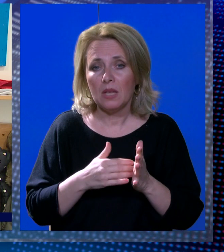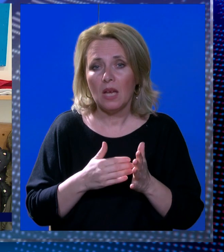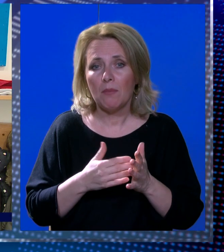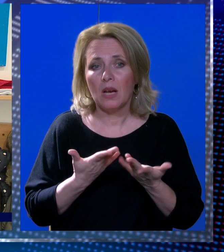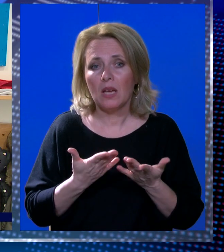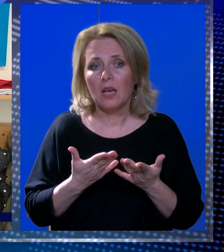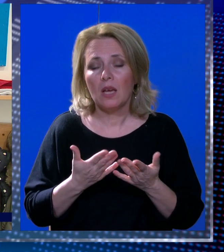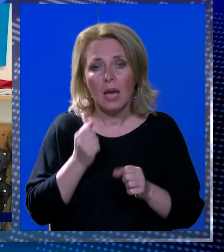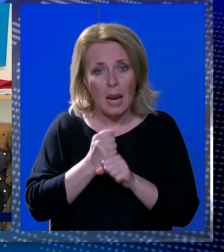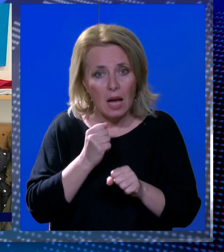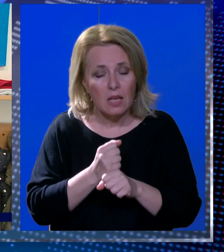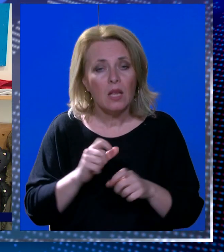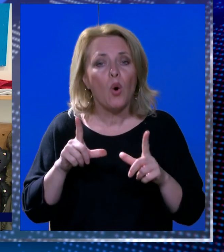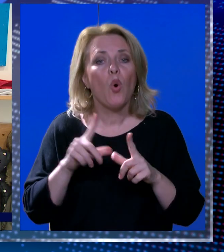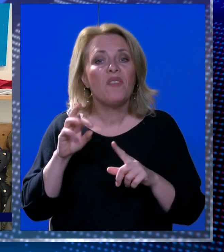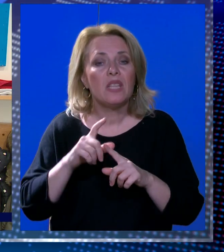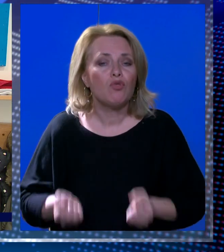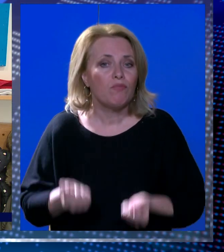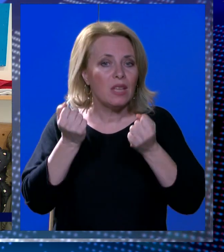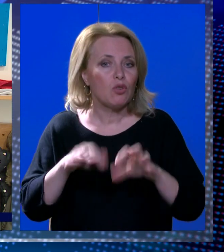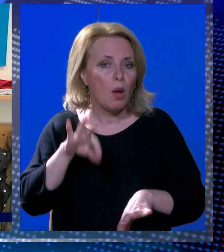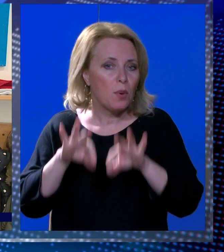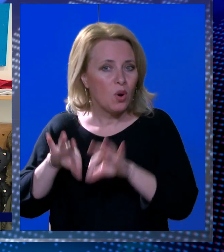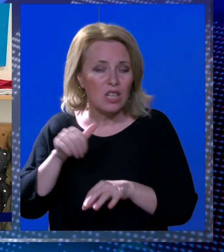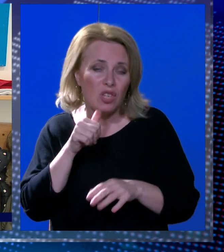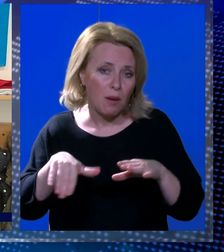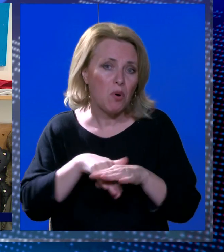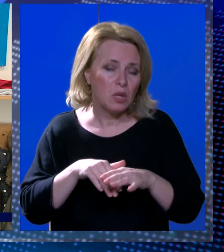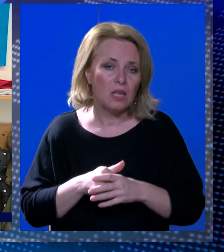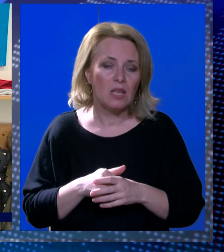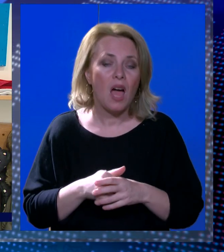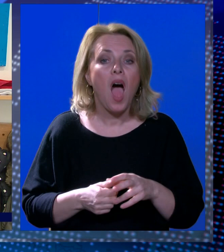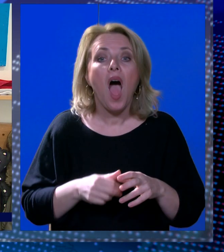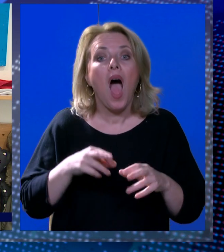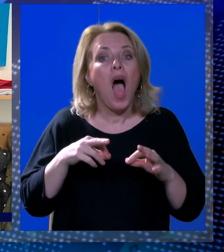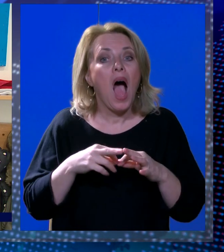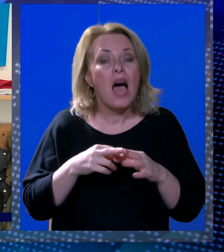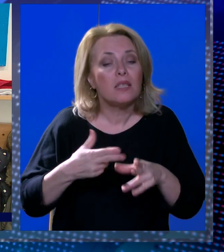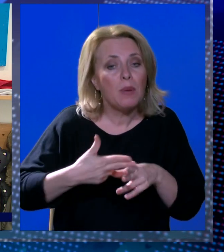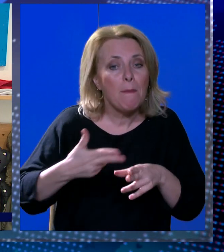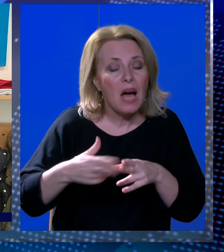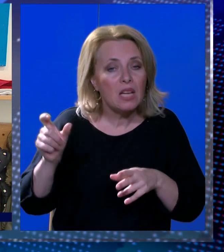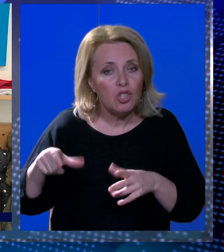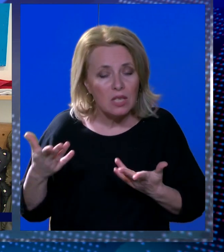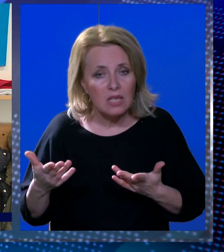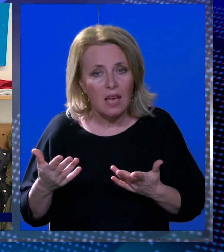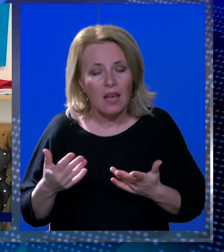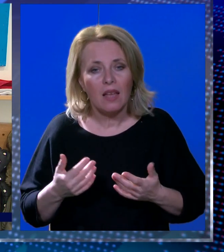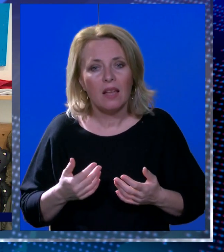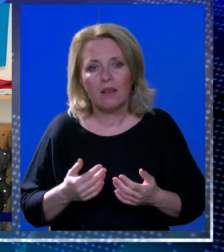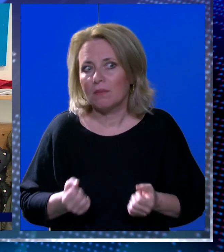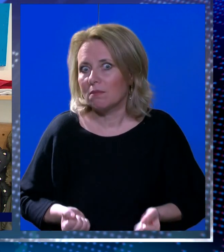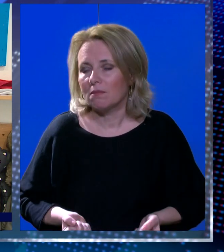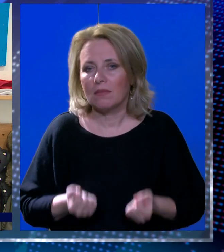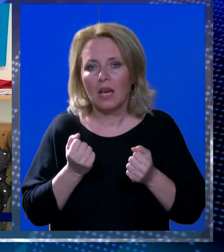trebao funkcionirati u vrtiću ako je teško naći i zaposliti. A spremačice, spremačice su zaista